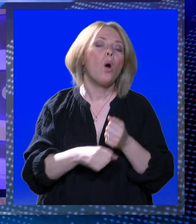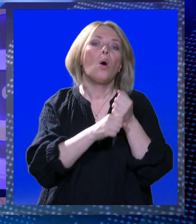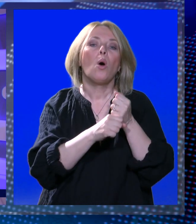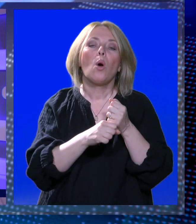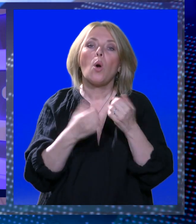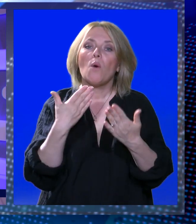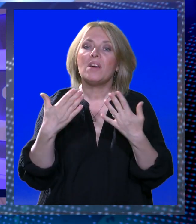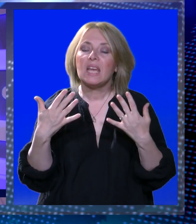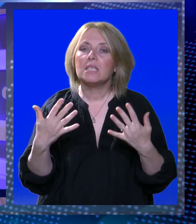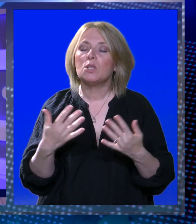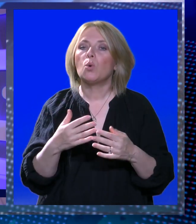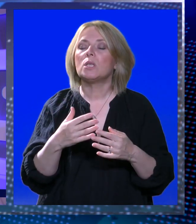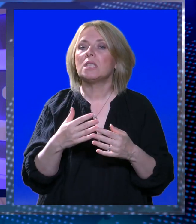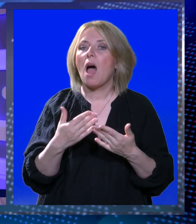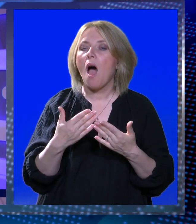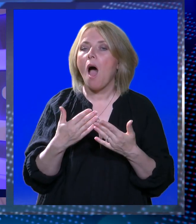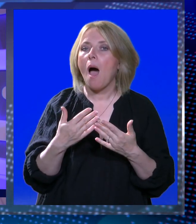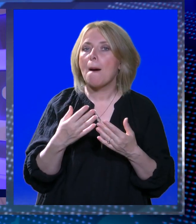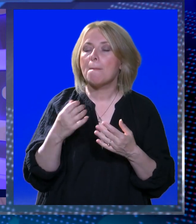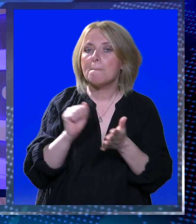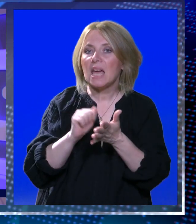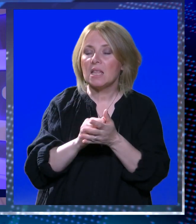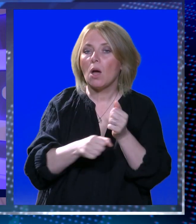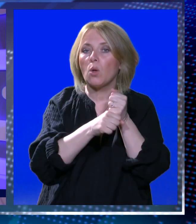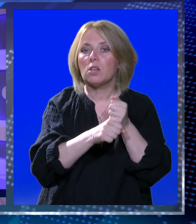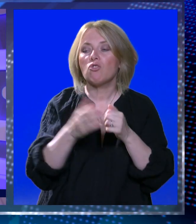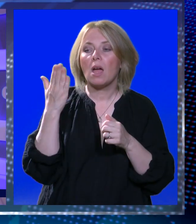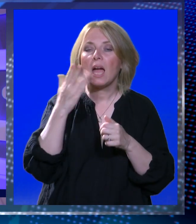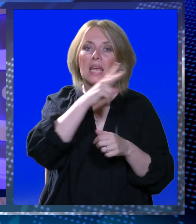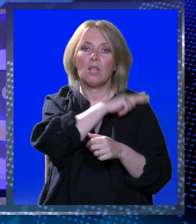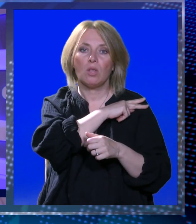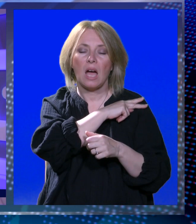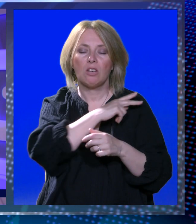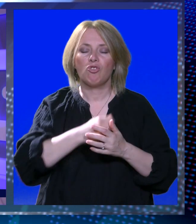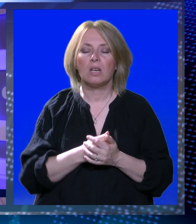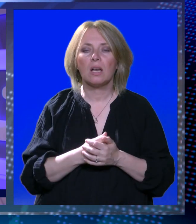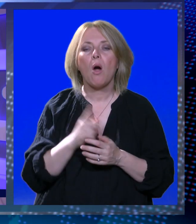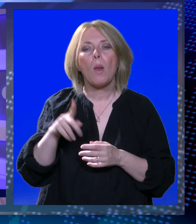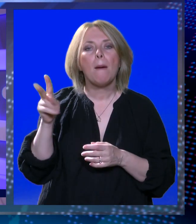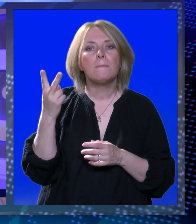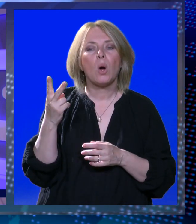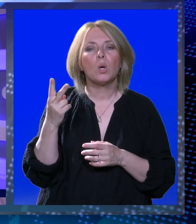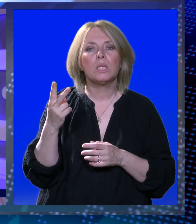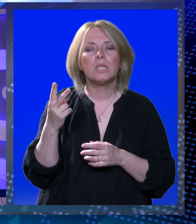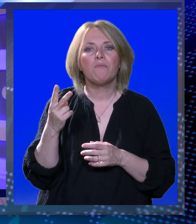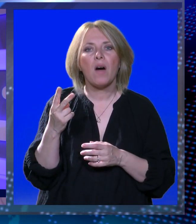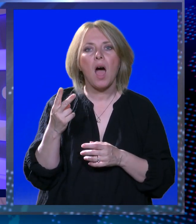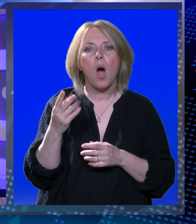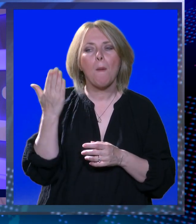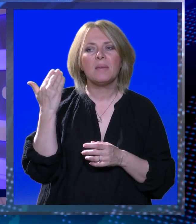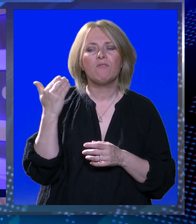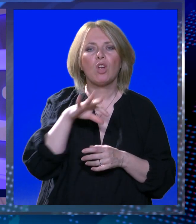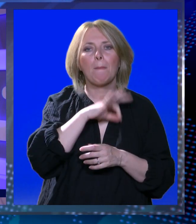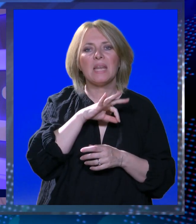gradonačelnik Mato Franković. Komentirajući odluku suda, prozvo je i bivšeg hrvatskog predsjednika Stjepana Mesića, koji je bio svjedog